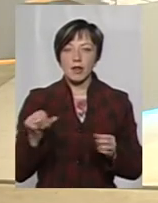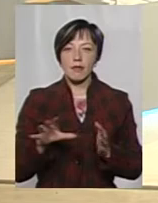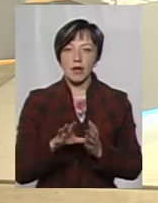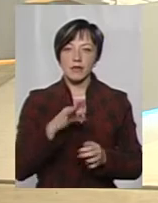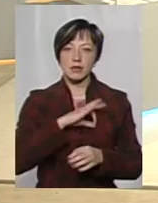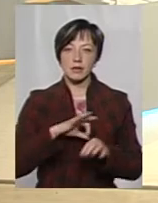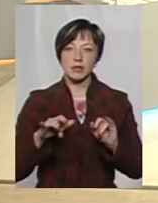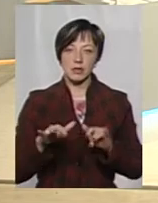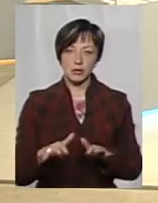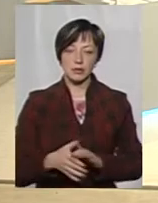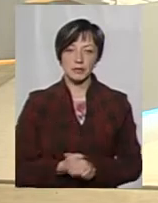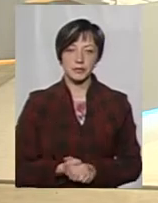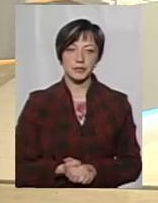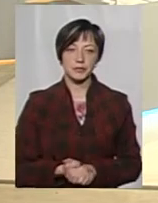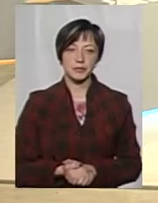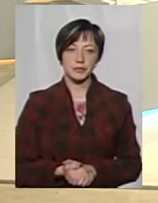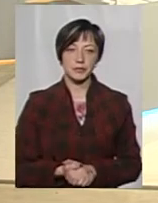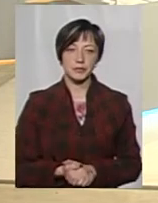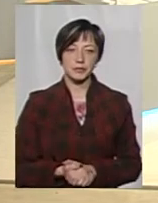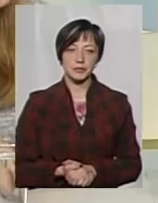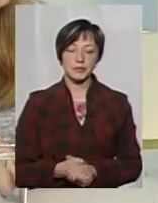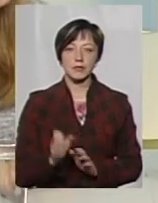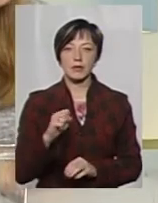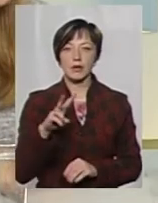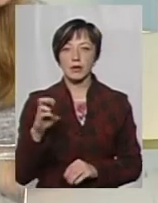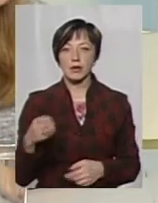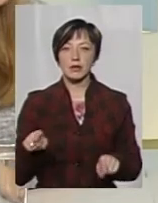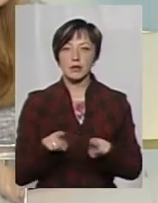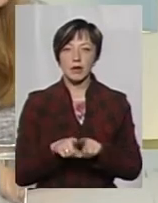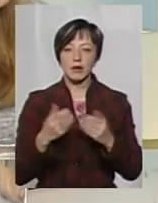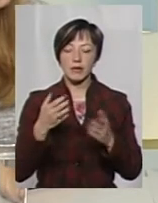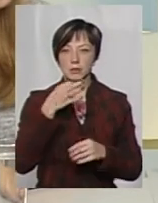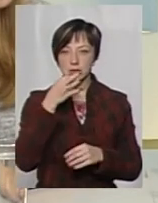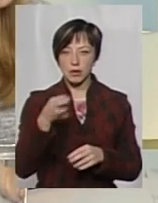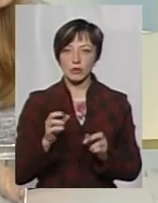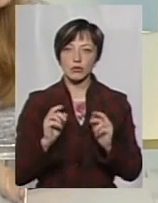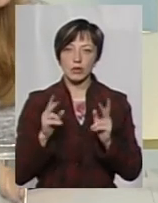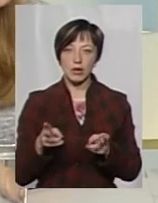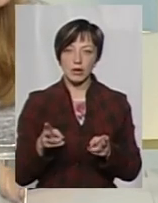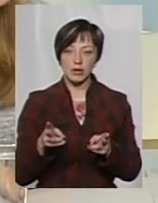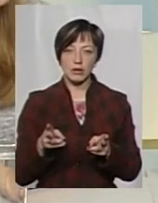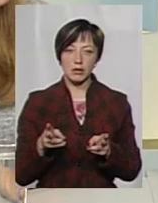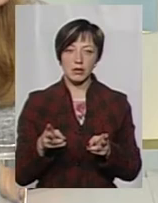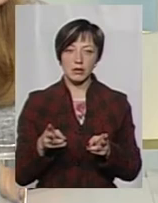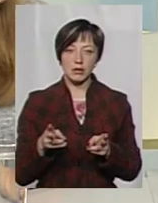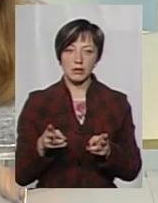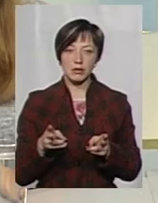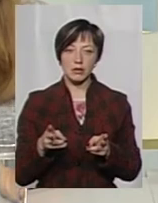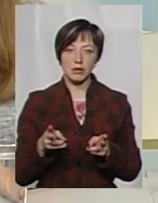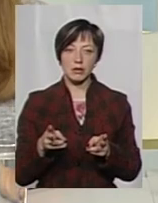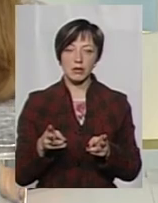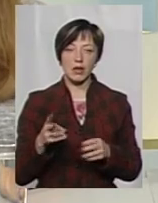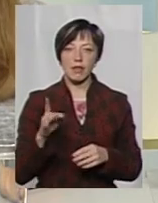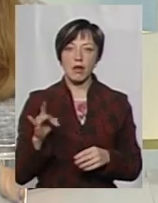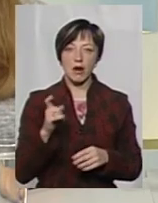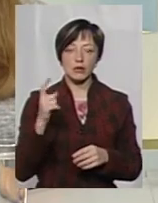багатоквартирним будинкам я маю на увазі проводити. Але так вам скажу, як вже не раз